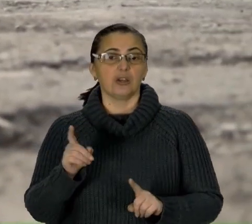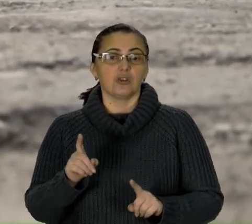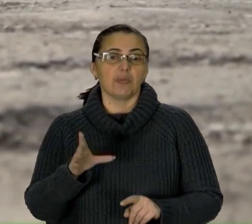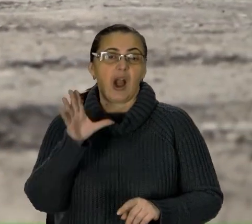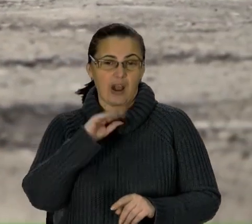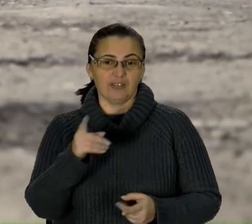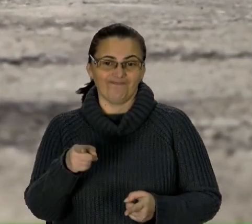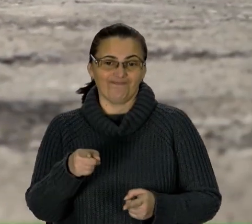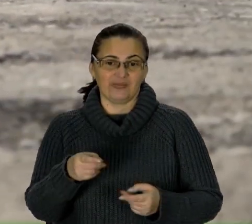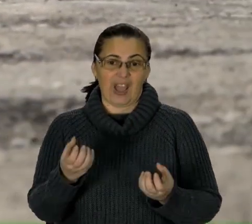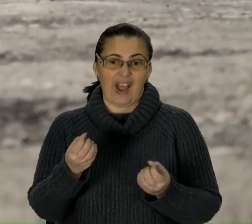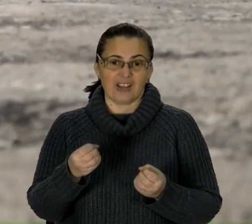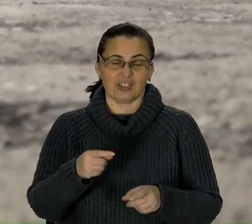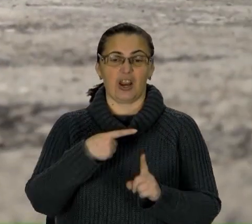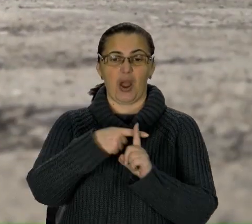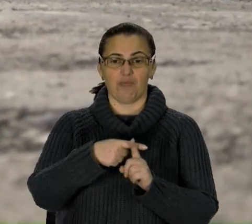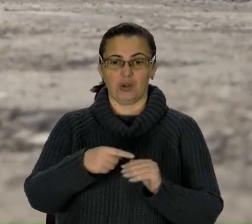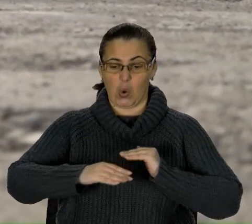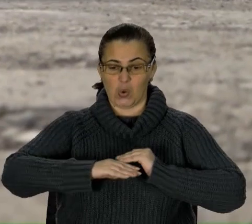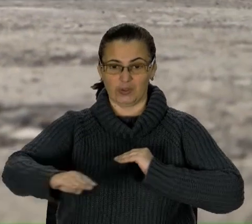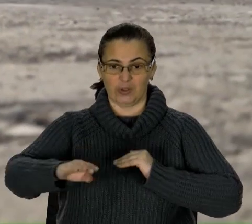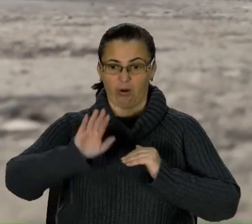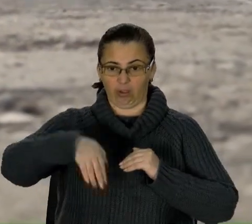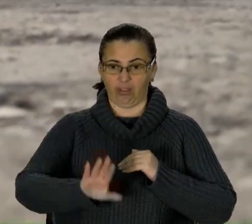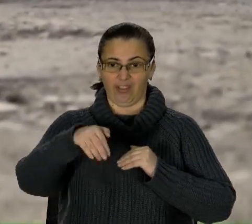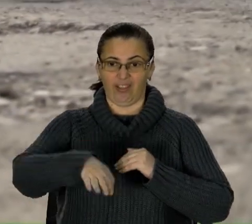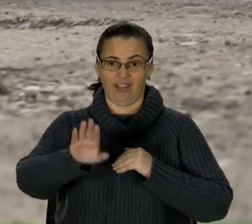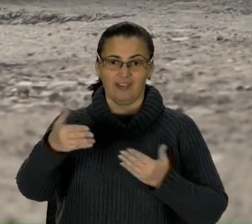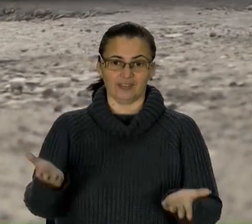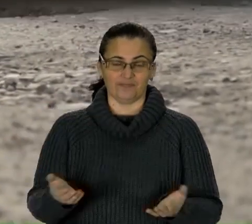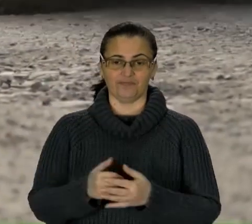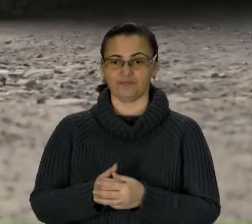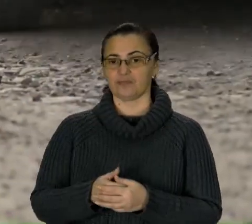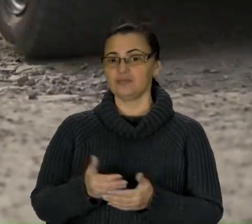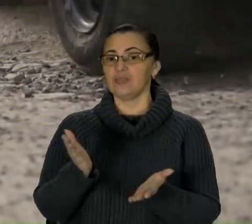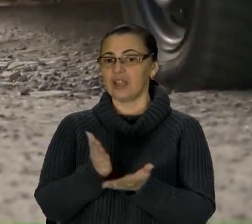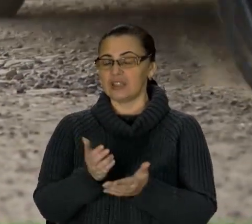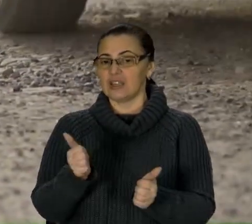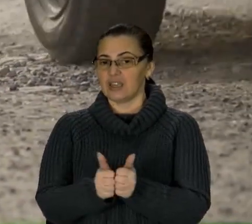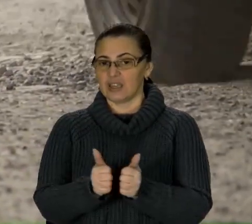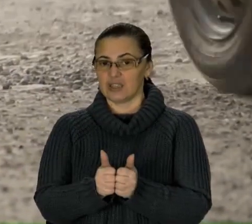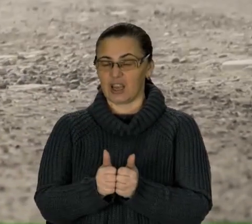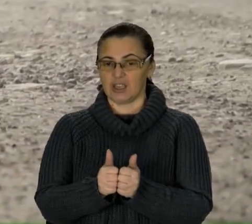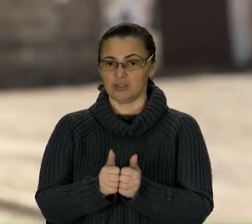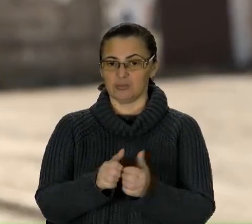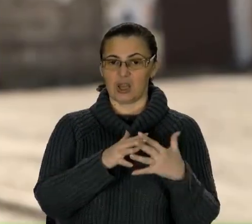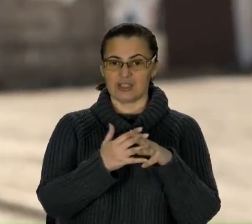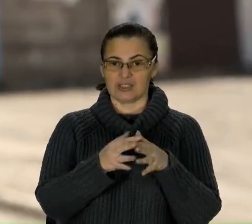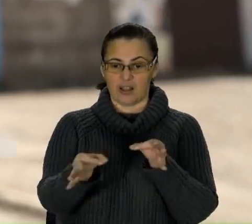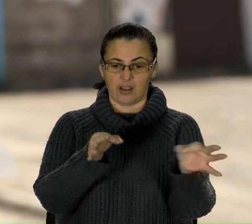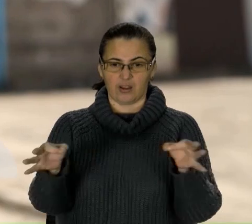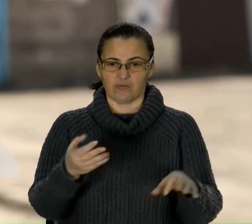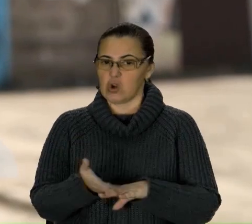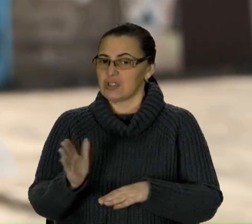оцініть самі. Де вони зосереджені, якраз по колу є населені пункти, які є важкодоступними по добиранню. На